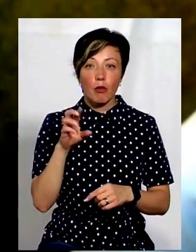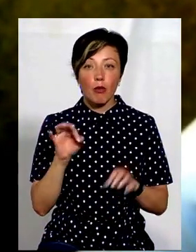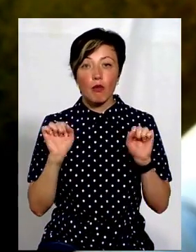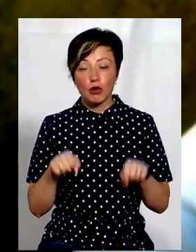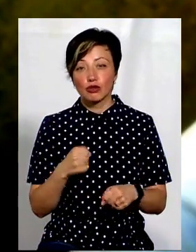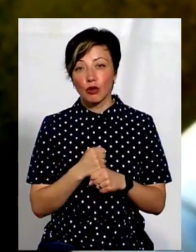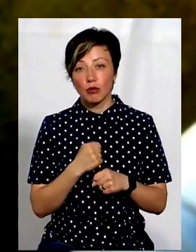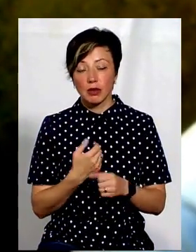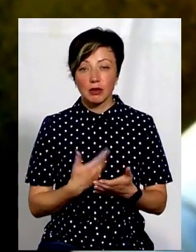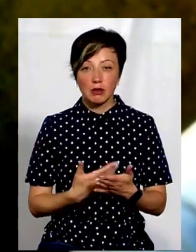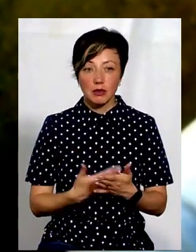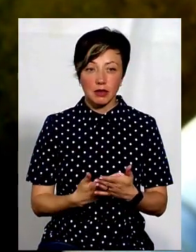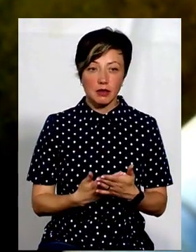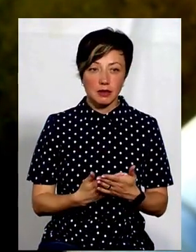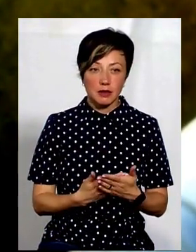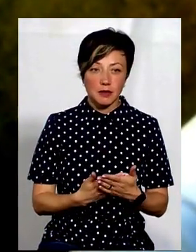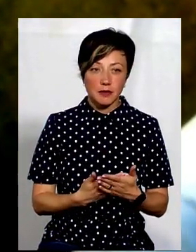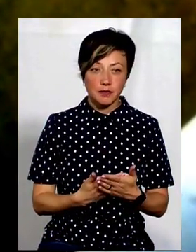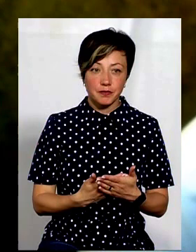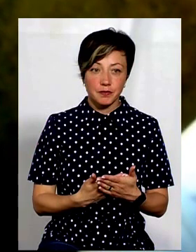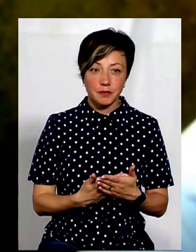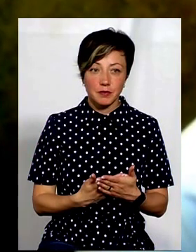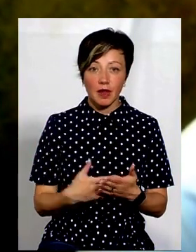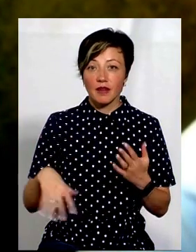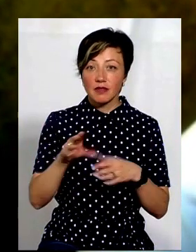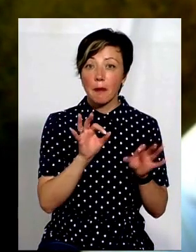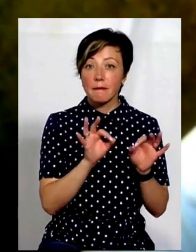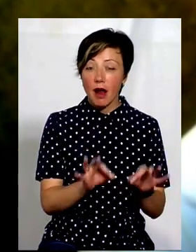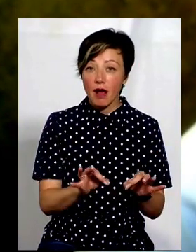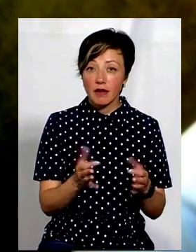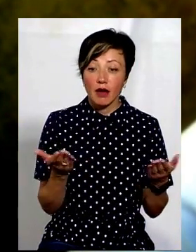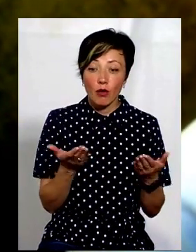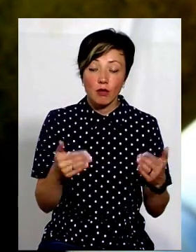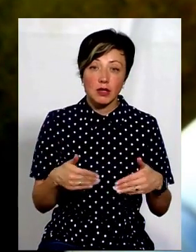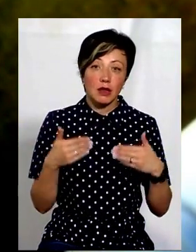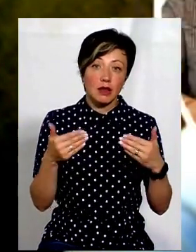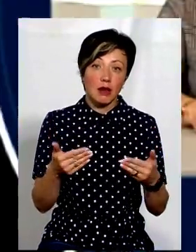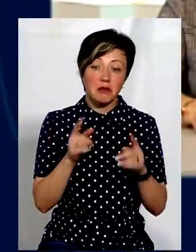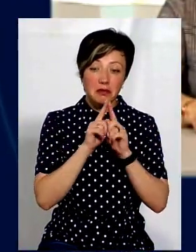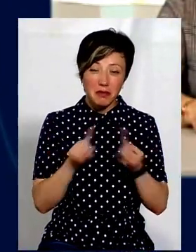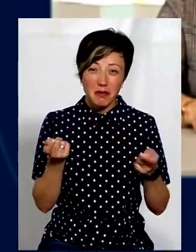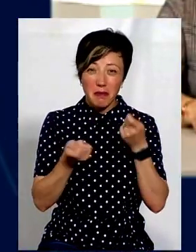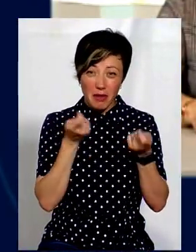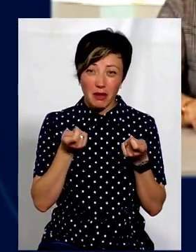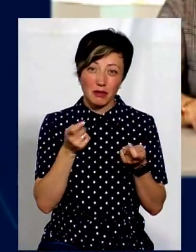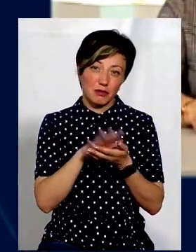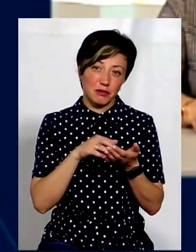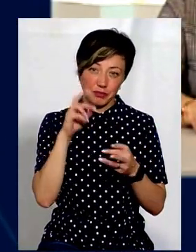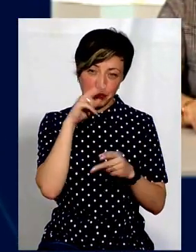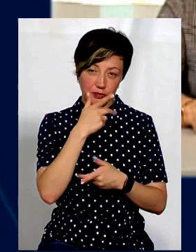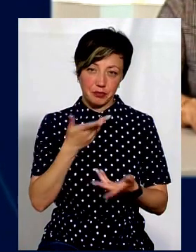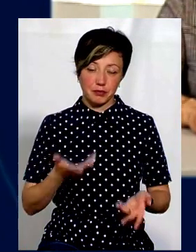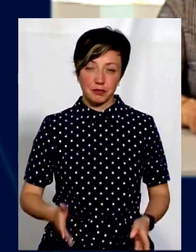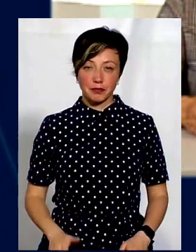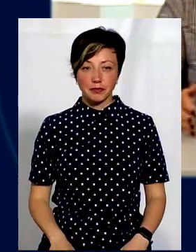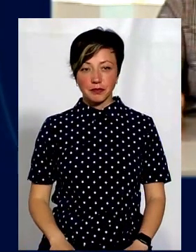що можна робити, ну, зробити ніби все правильно, а десь на якомусь такому нюансі помилитися,